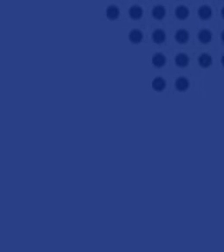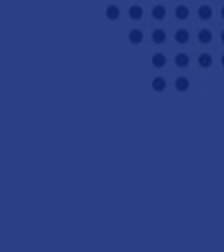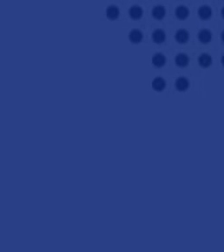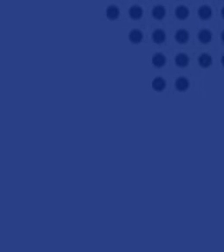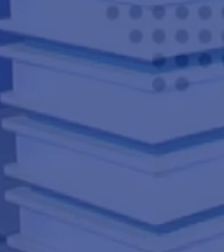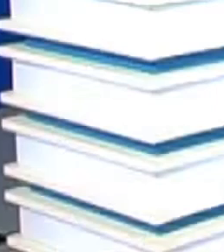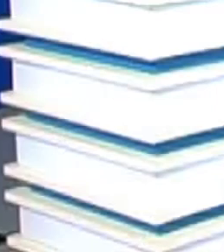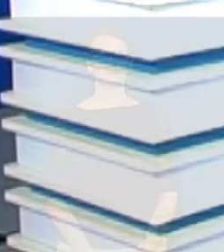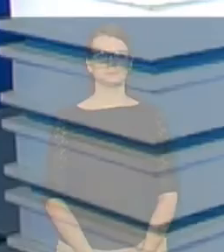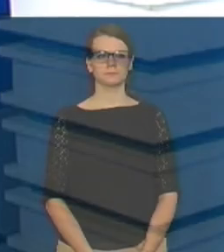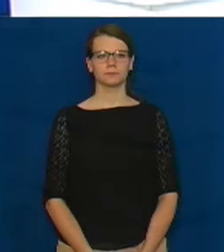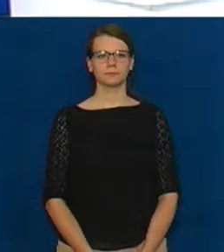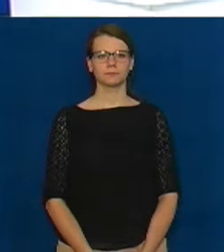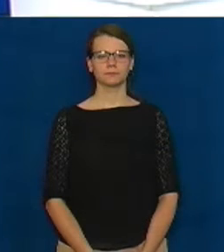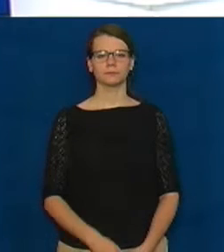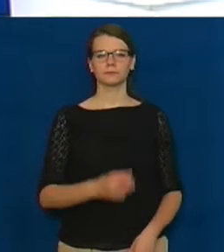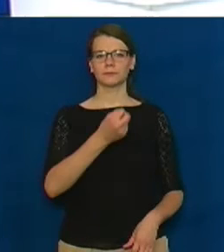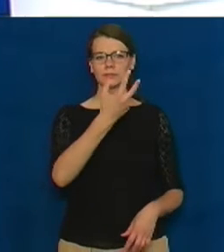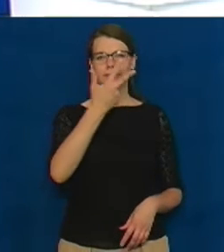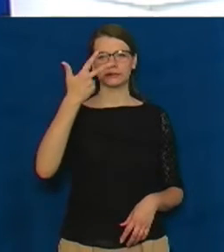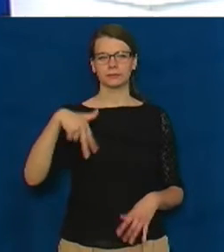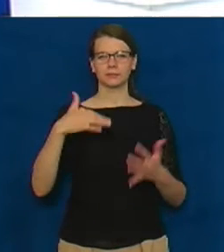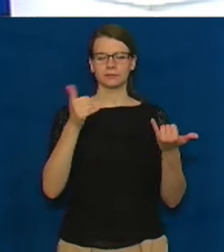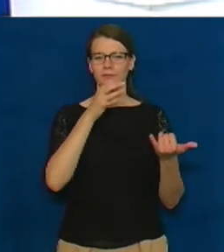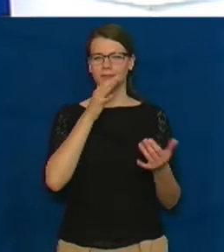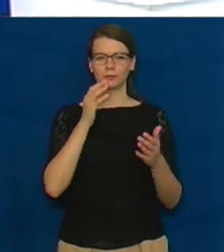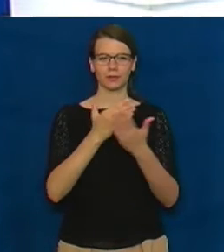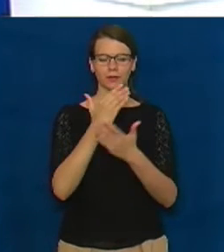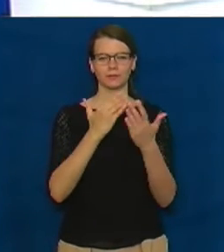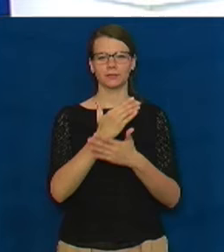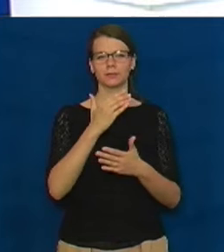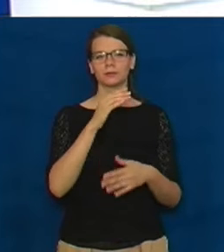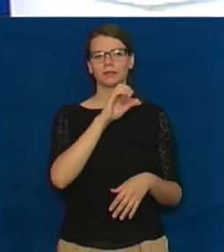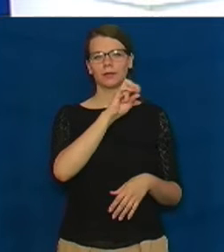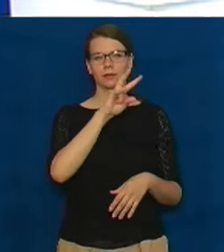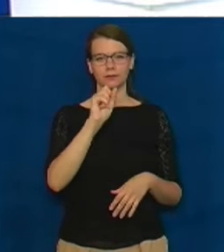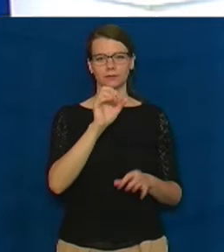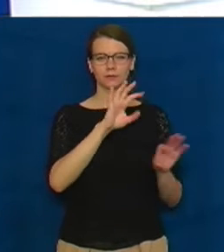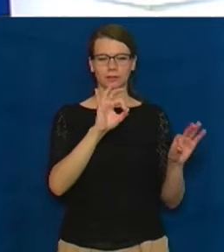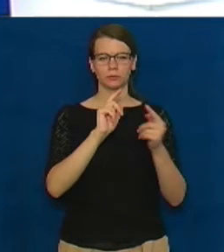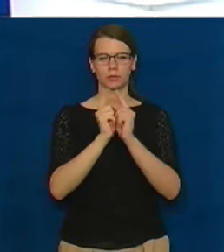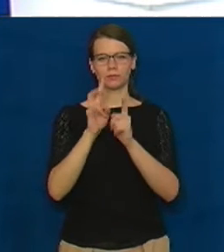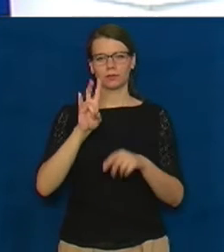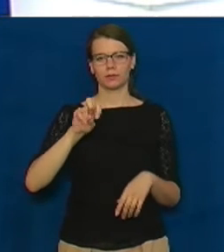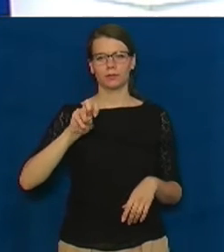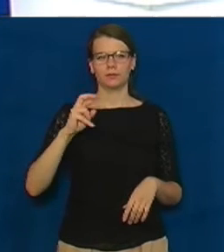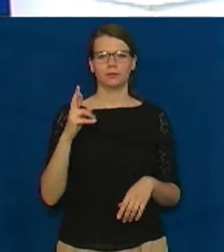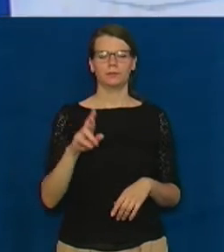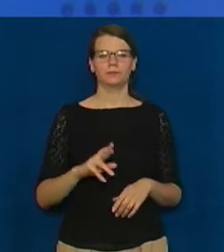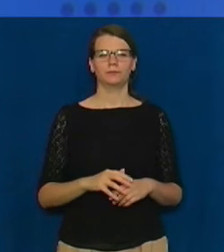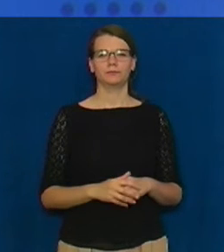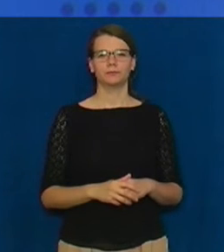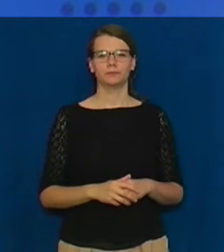Музика 13.30 час новин на каналі «ЮАЧеркаси» у студії Анна Іщенко, мови жестів Наталія Пічонкіння.